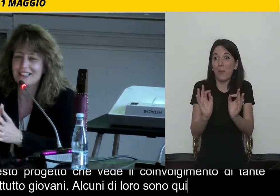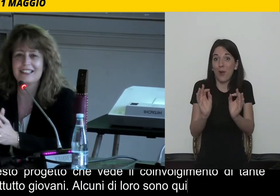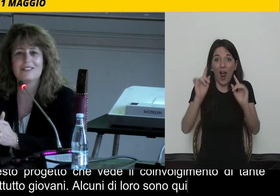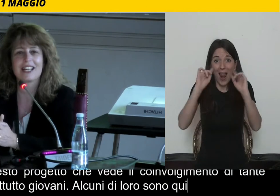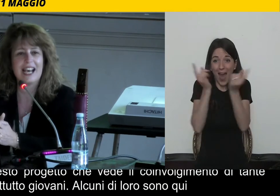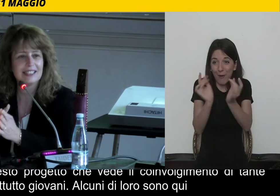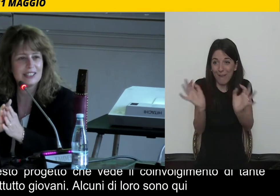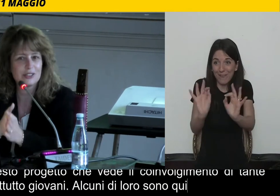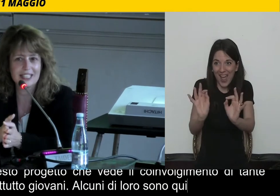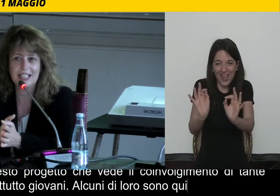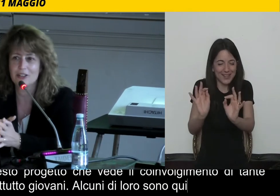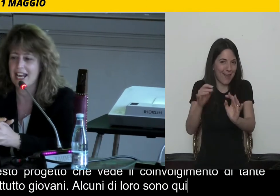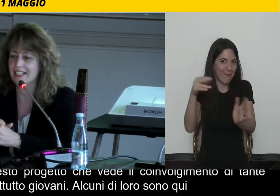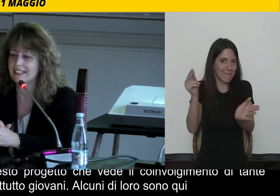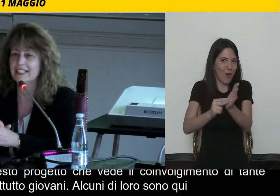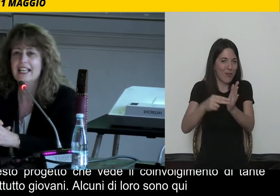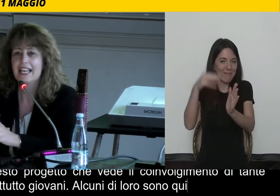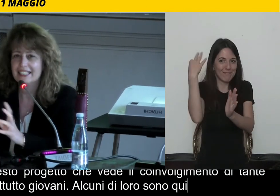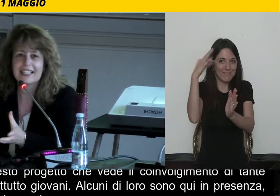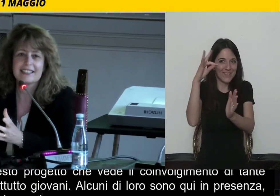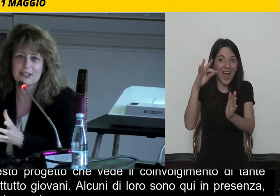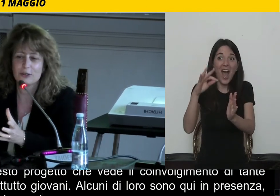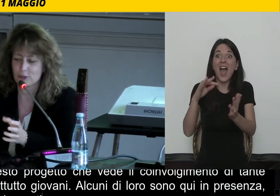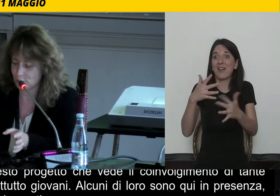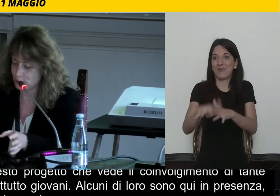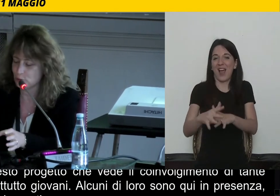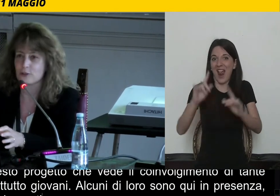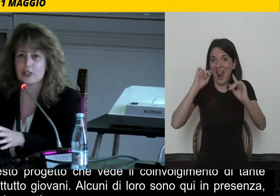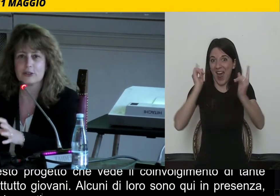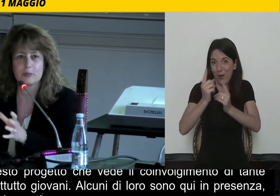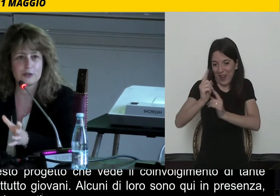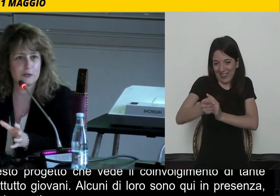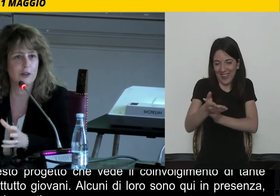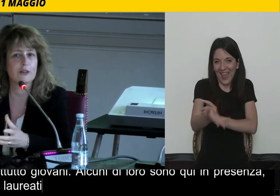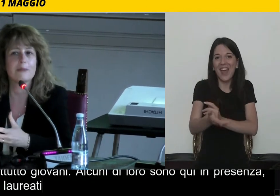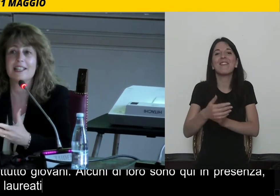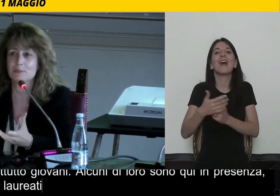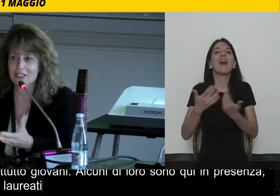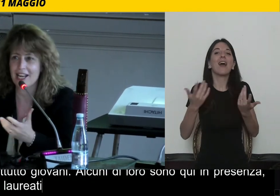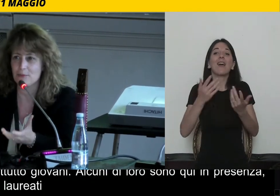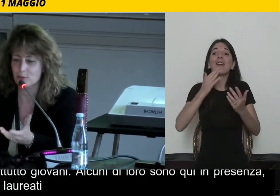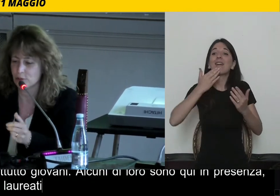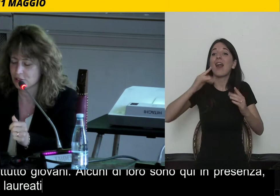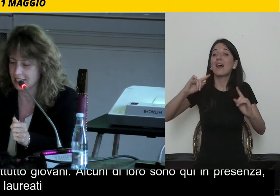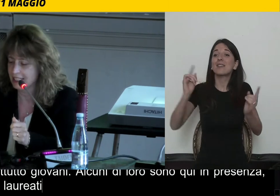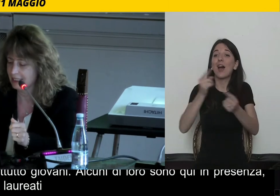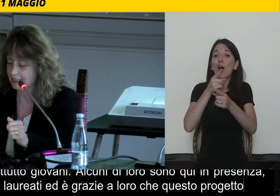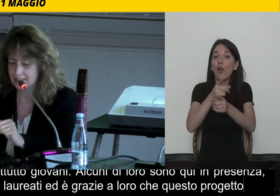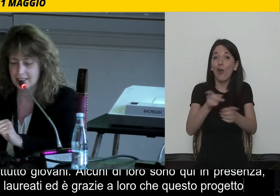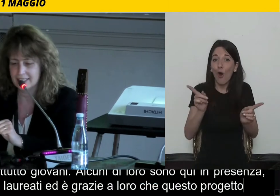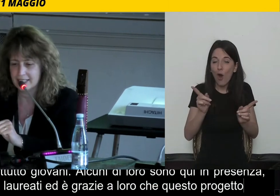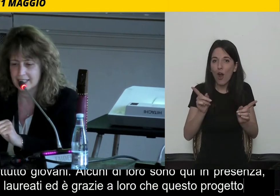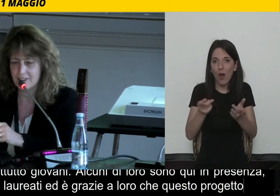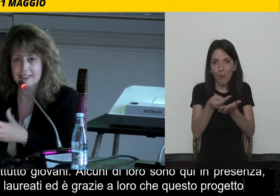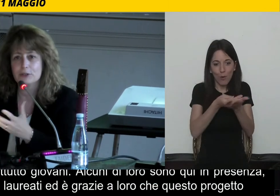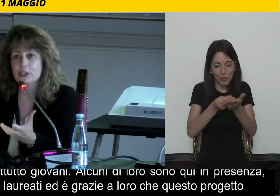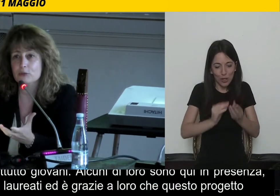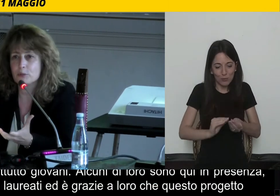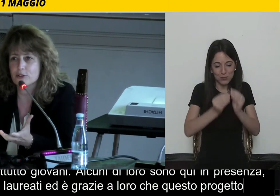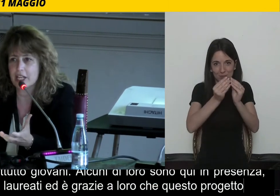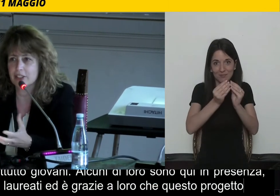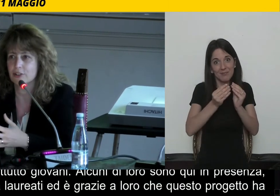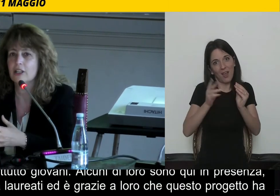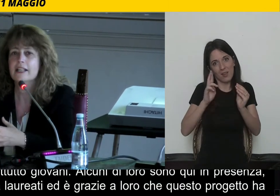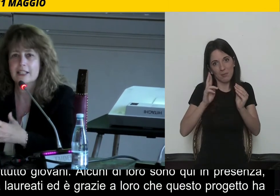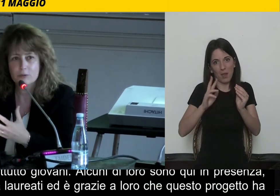brillantemente laureati, giovani laureandi. Ed è grazie a loro che questo progetto ha preso forma e speriamo possa andare avanti. Quindi